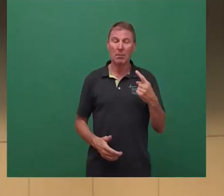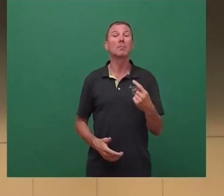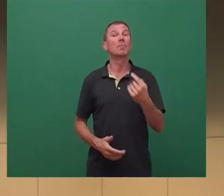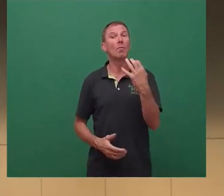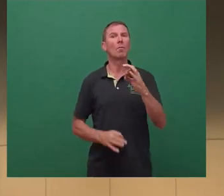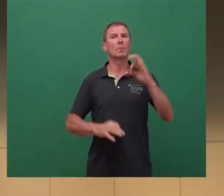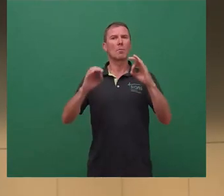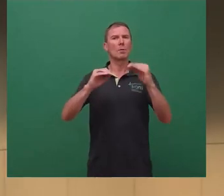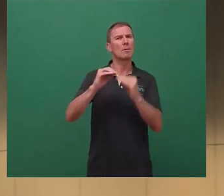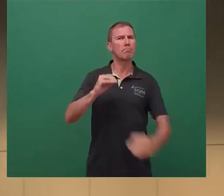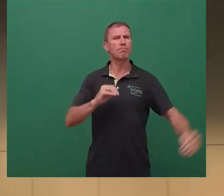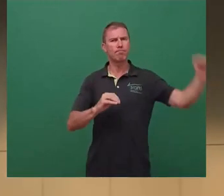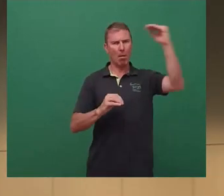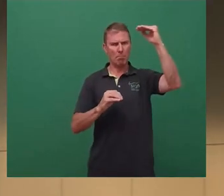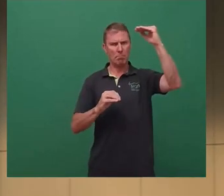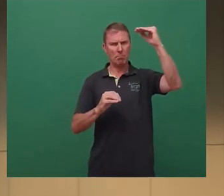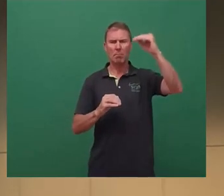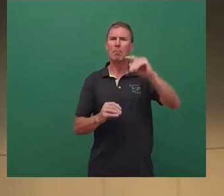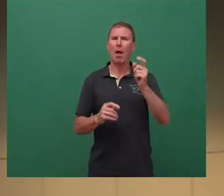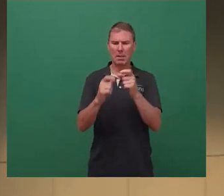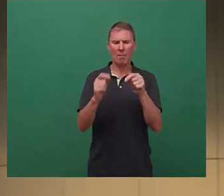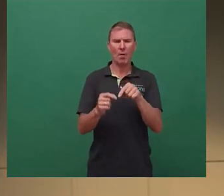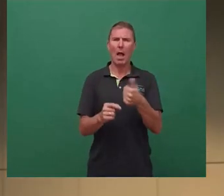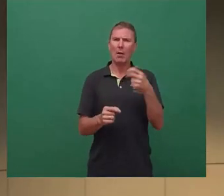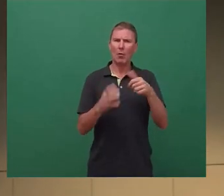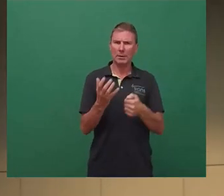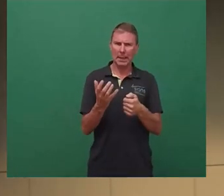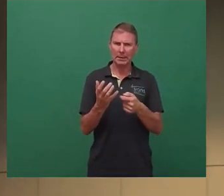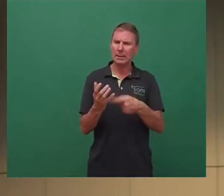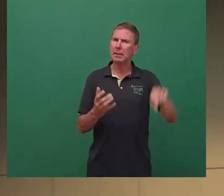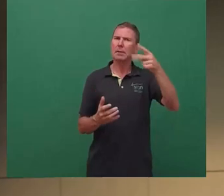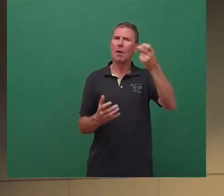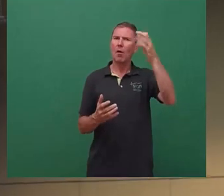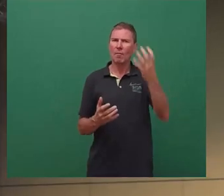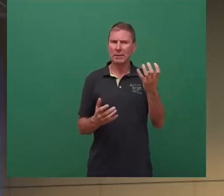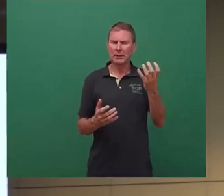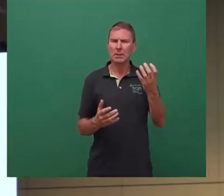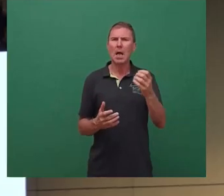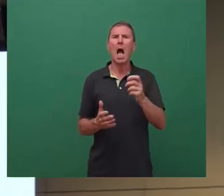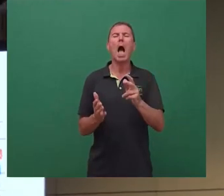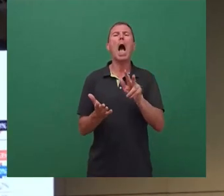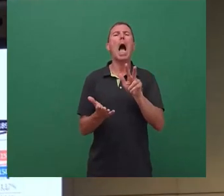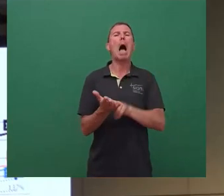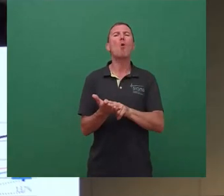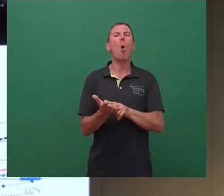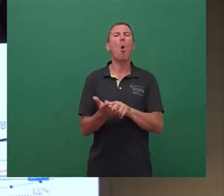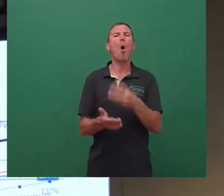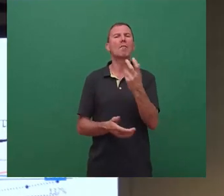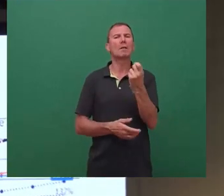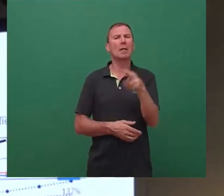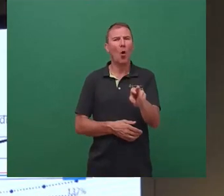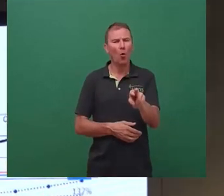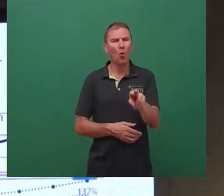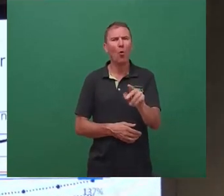gestiegen. Der Einzelfahrschein von 1,60 auf 2,40, die Abo-Monatskarte von 34 Euro auf